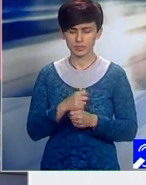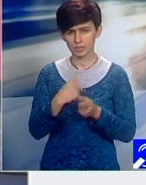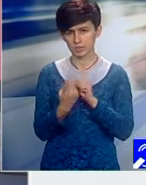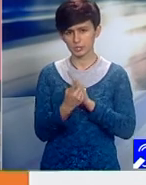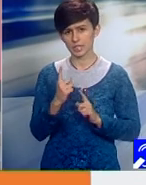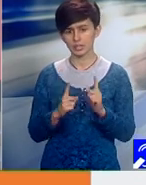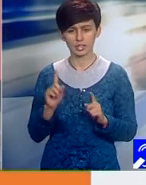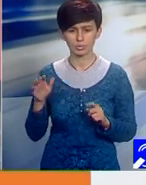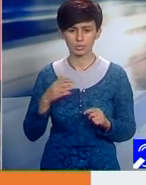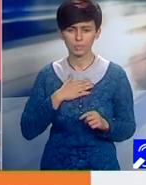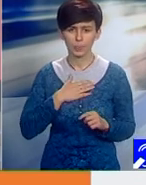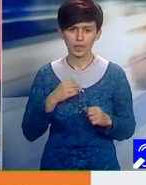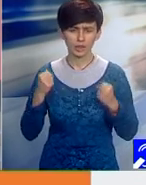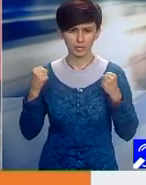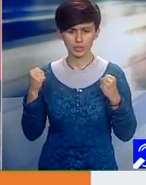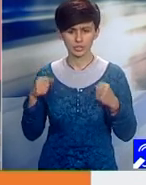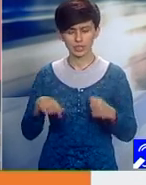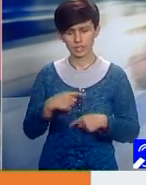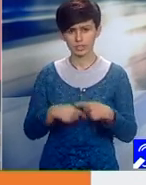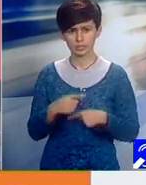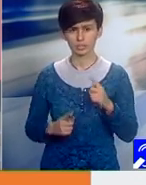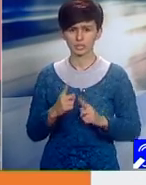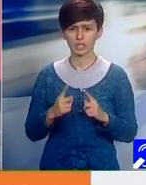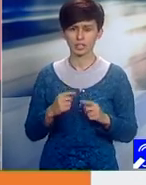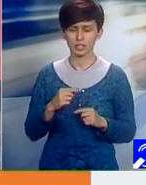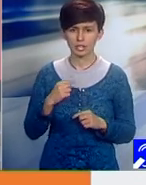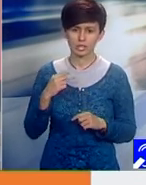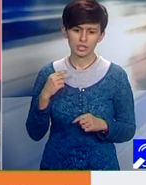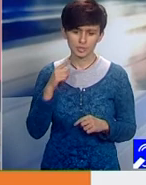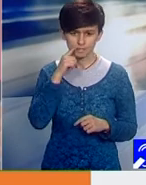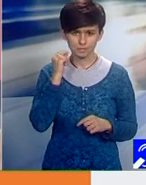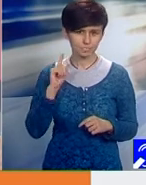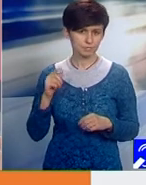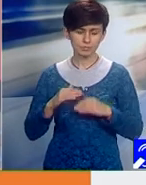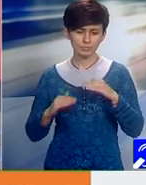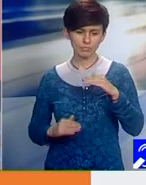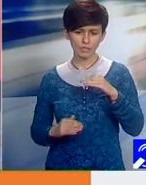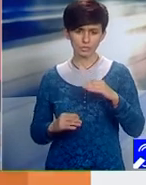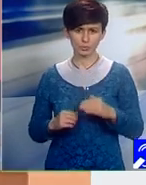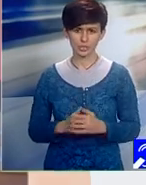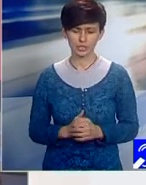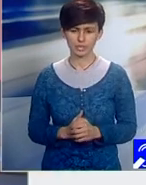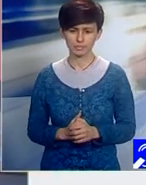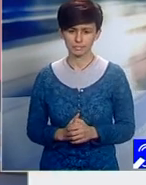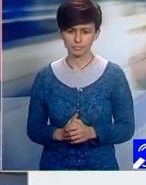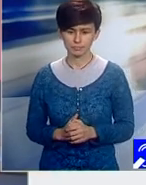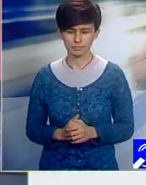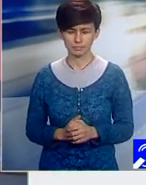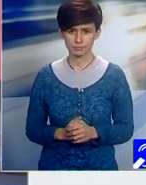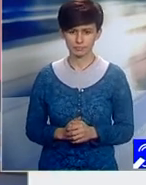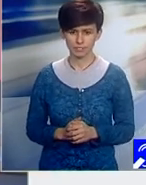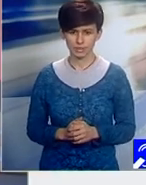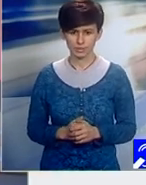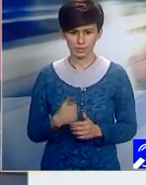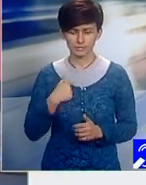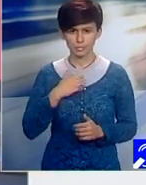sistem. Dacă oamenii care sunt la conducere nu sunt în subordine. Noi am hotărât să merg în stânga și ei toți sunt de dreapta. N-am făcut nimica. Două vorbi